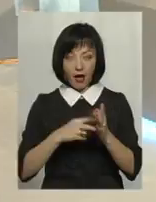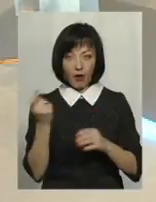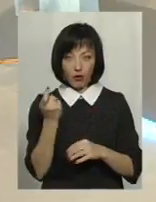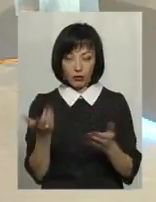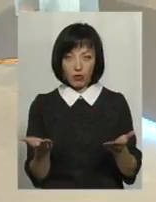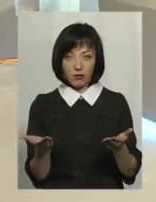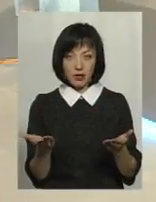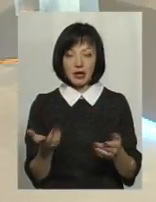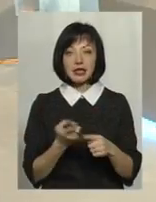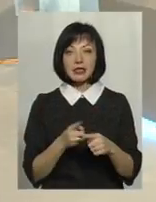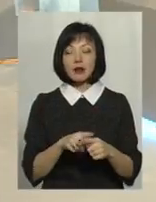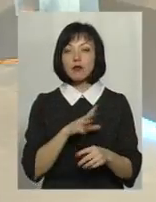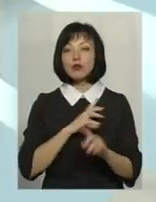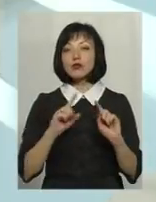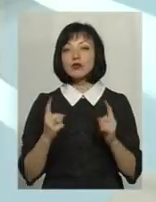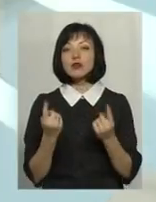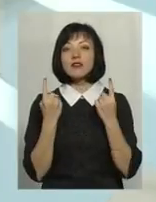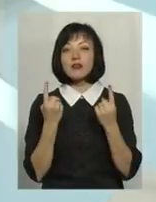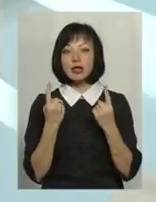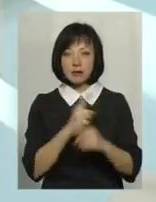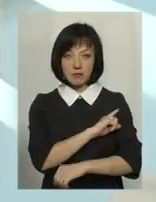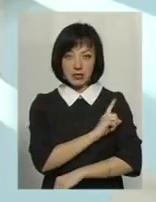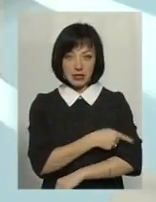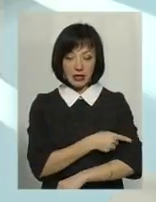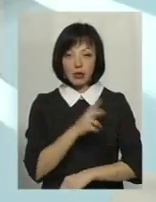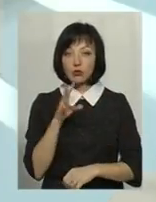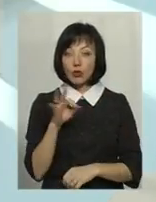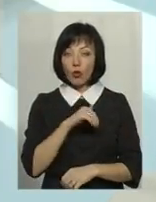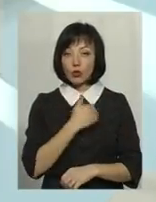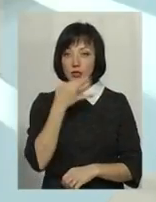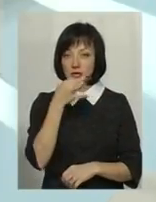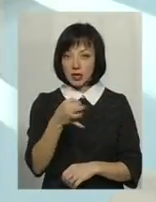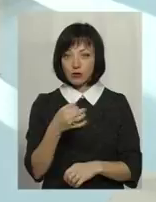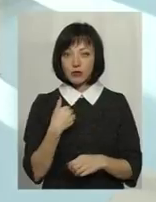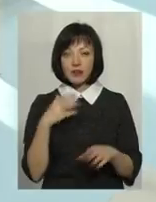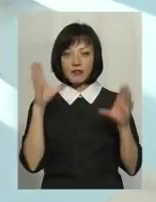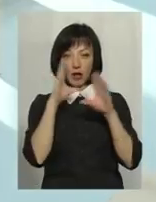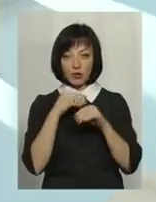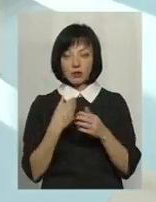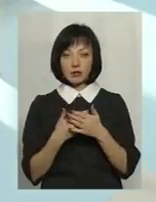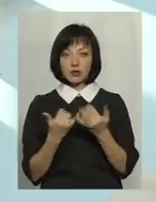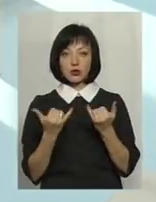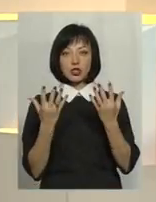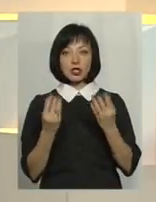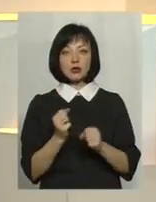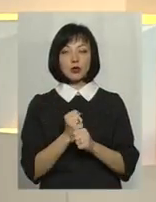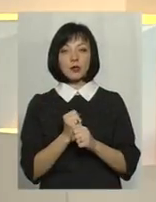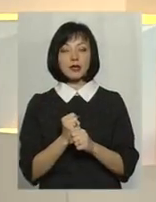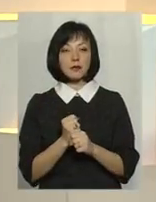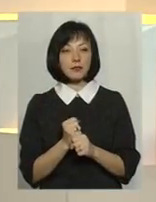мені здається. Це було би надзвичайним великим підсиленням. Але я хочу сказати те, чого мені вдалося, наприклад, на свій день зробити. То